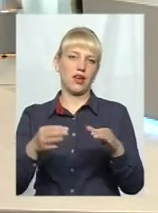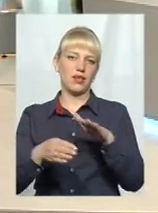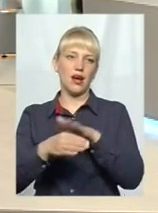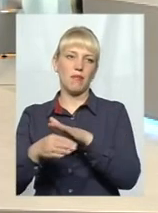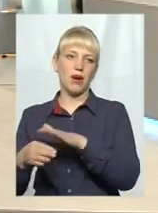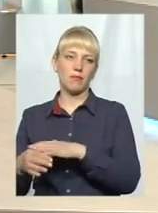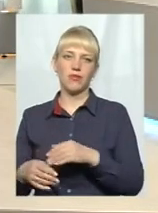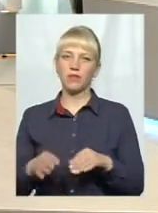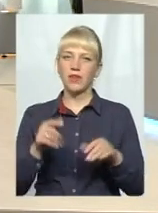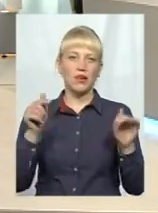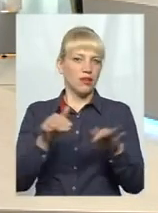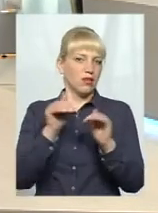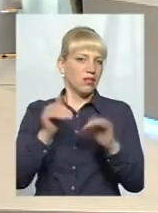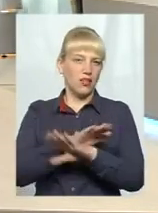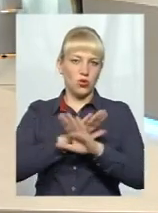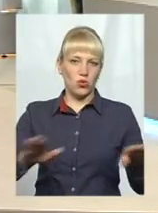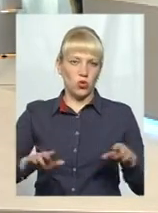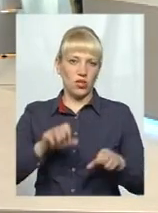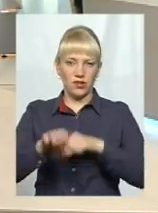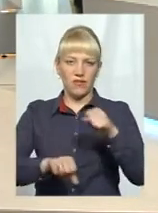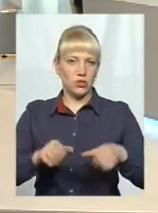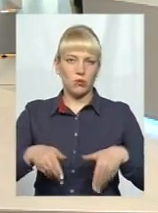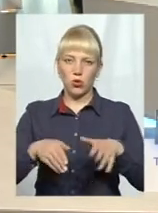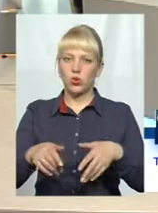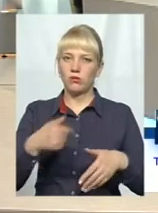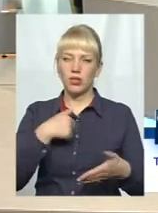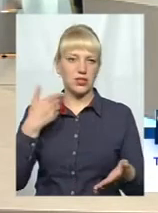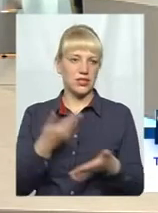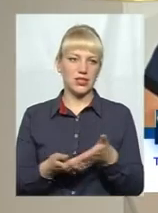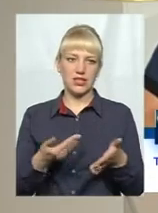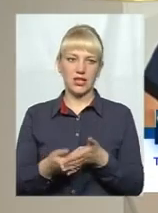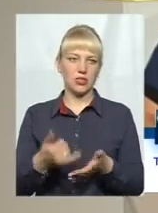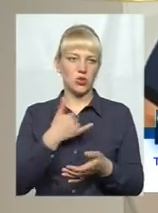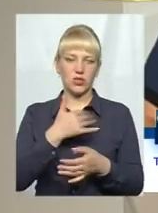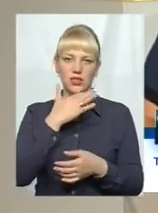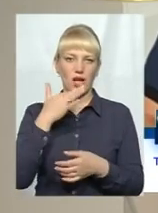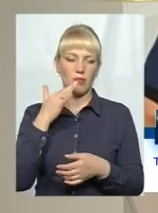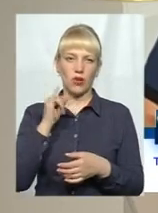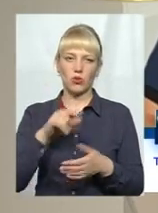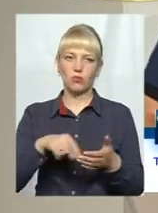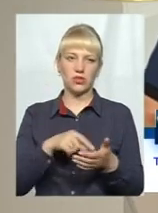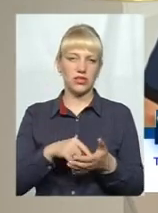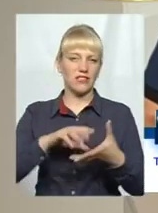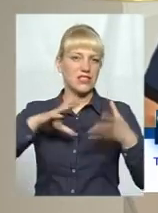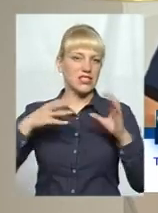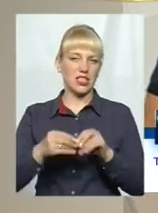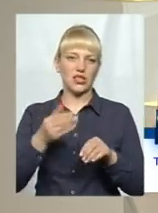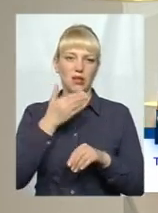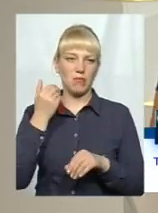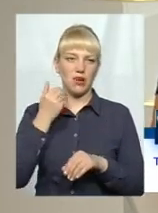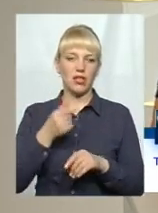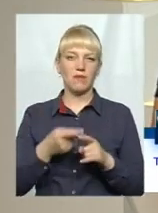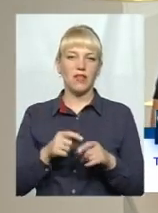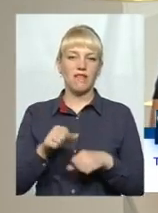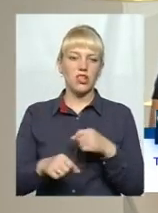Не чіпайте велосипедну доріжку. Мені здається, в нас забагато вже в місті Хминського. Їх, правда, немає, але їх забагато все одно. Вони